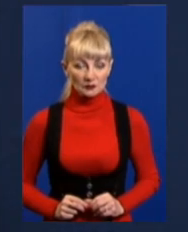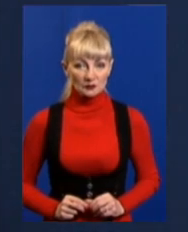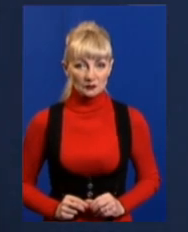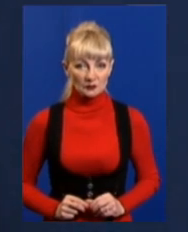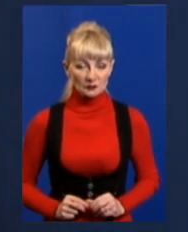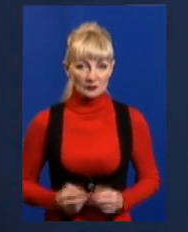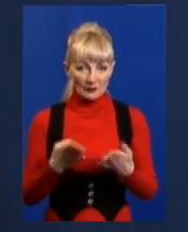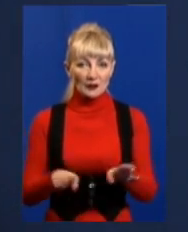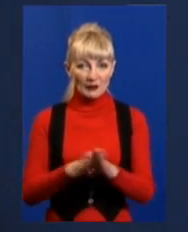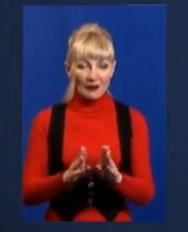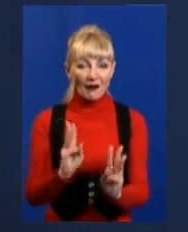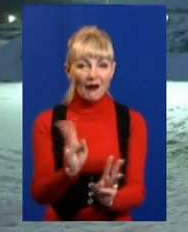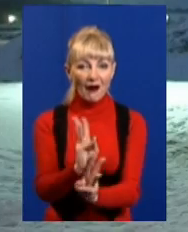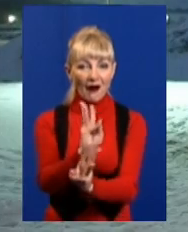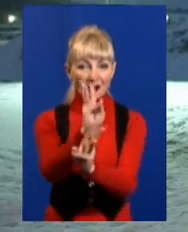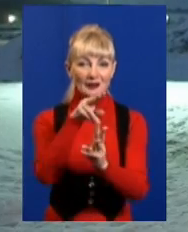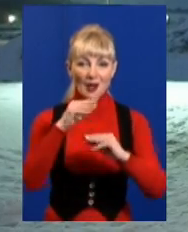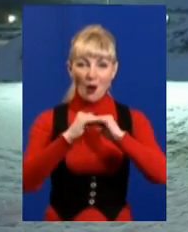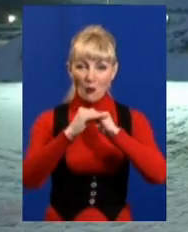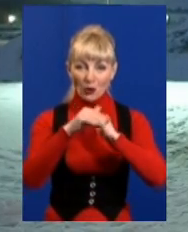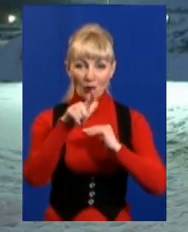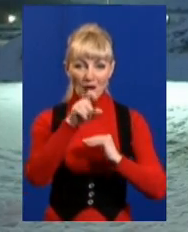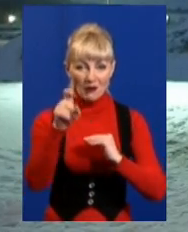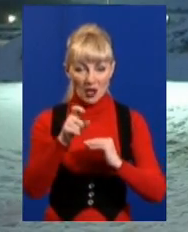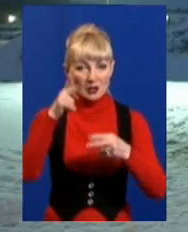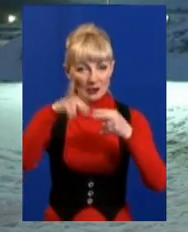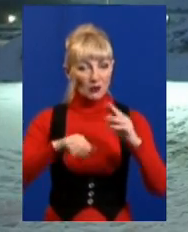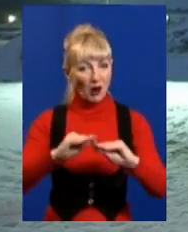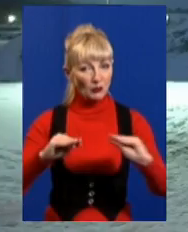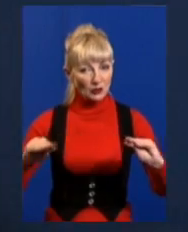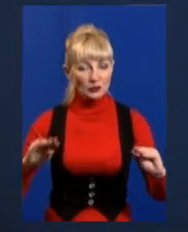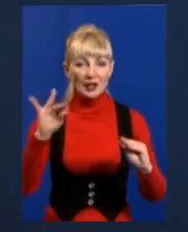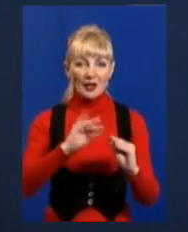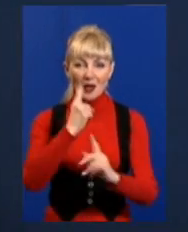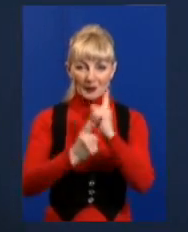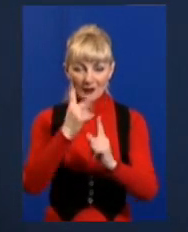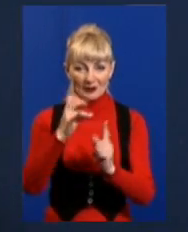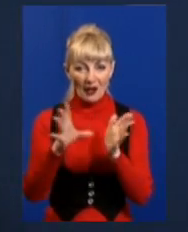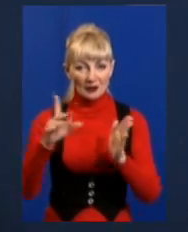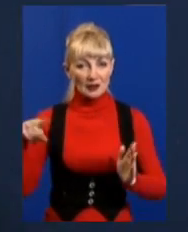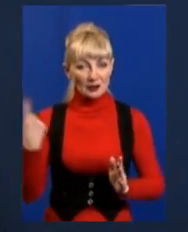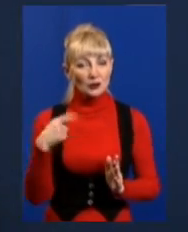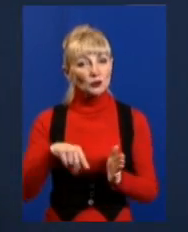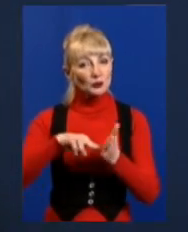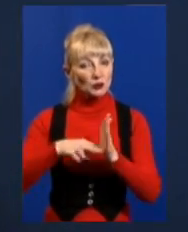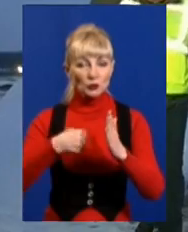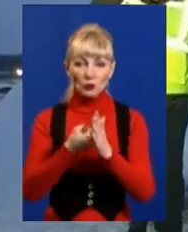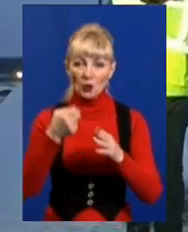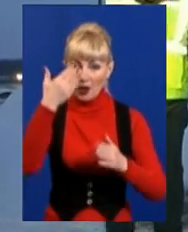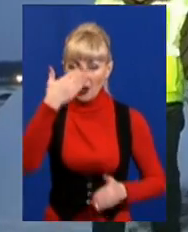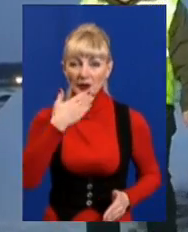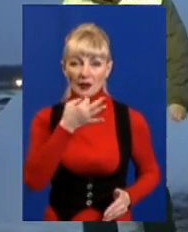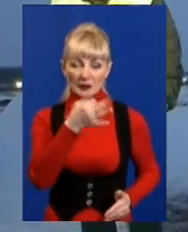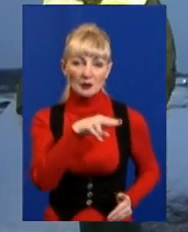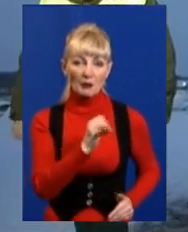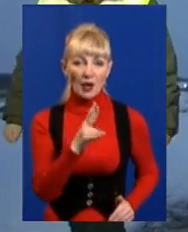Так горить полігонний газ. Завершити монтаж обладнання і переробляти його на електроенергію – тут планують доліти, розповідає Олександр